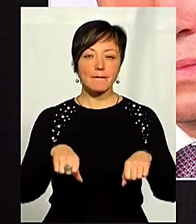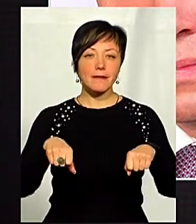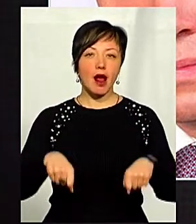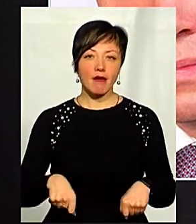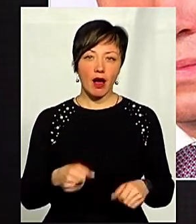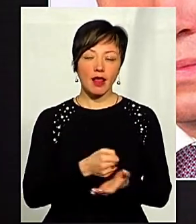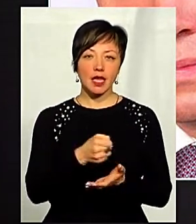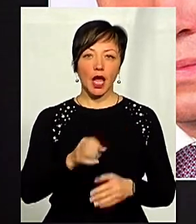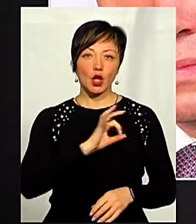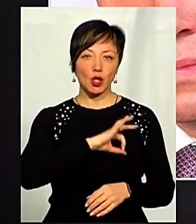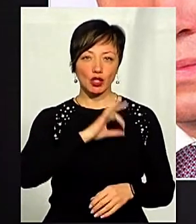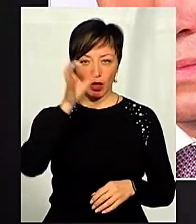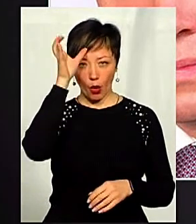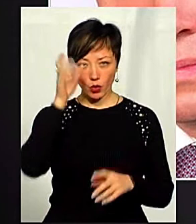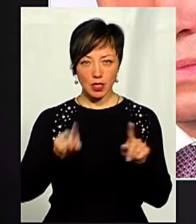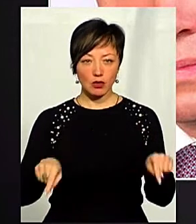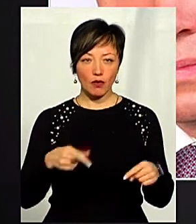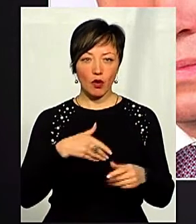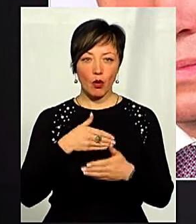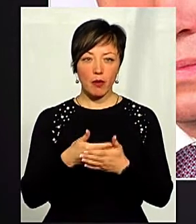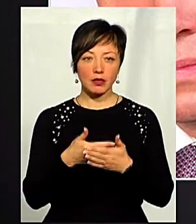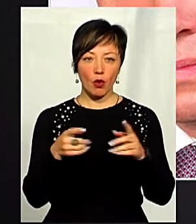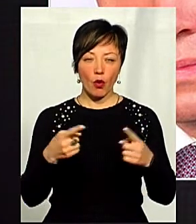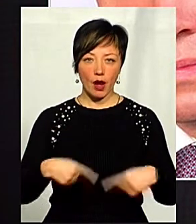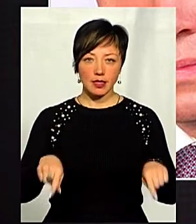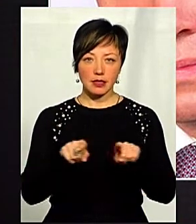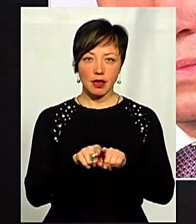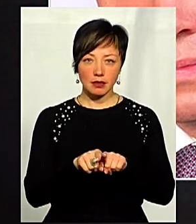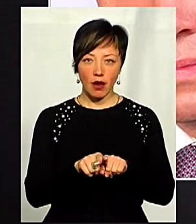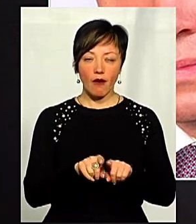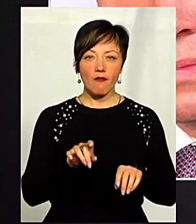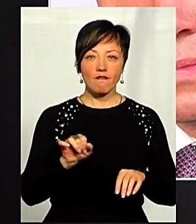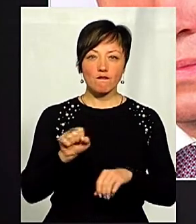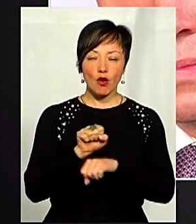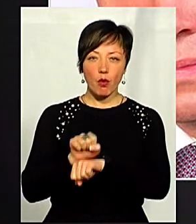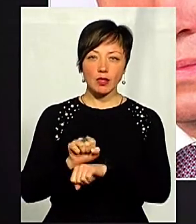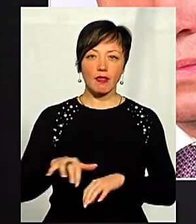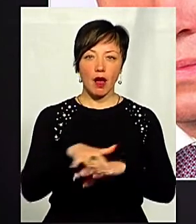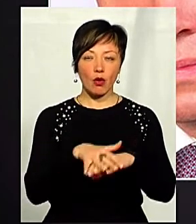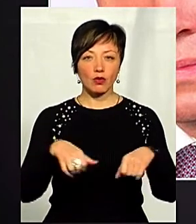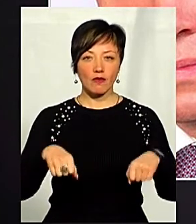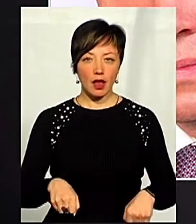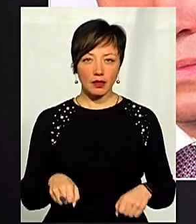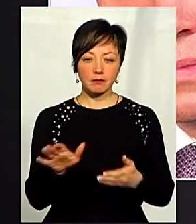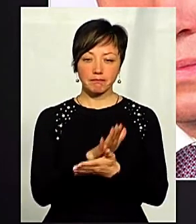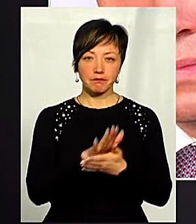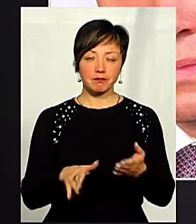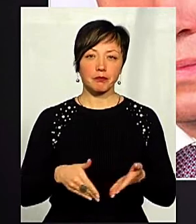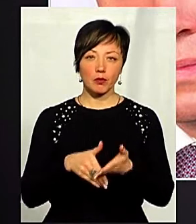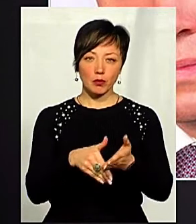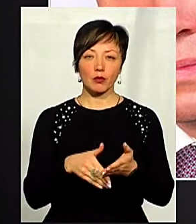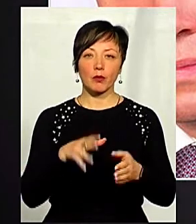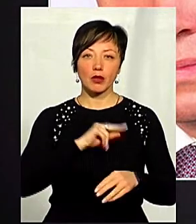кандидат юридичних наук, засновник громадської організації «Форпост народовладі». На громадських засадах працював помічником